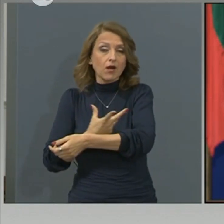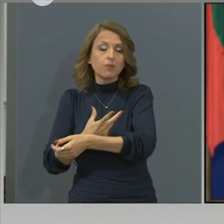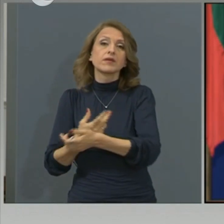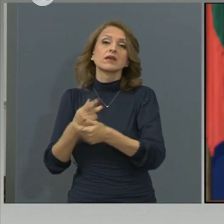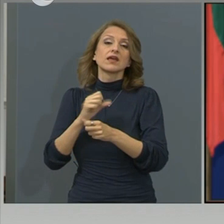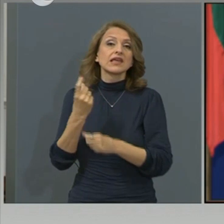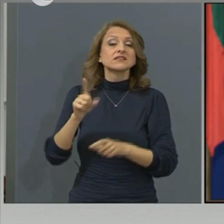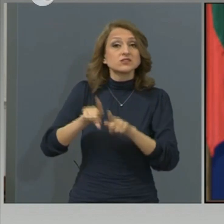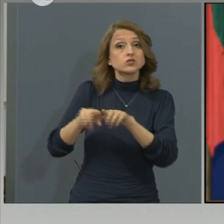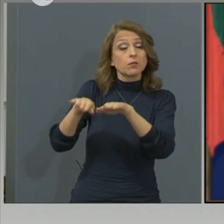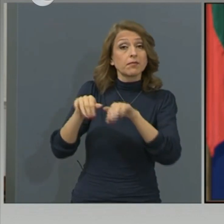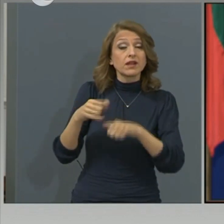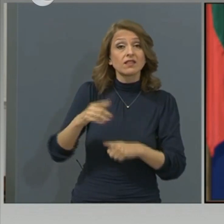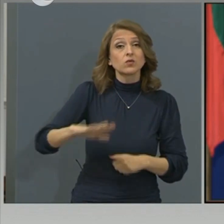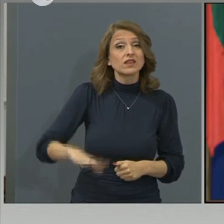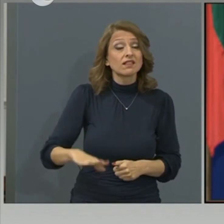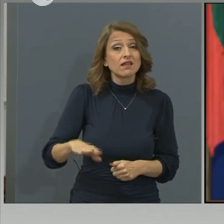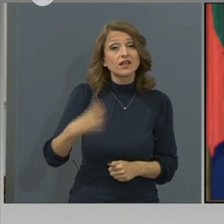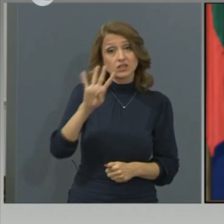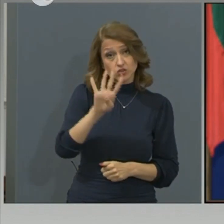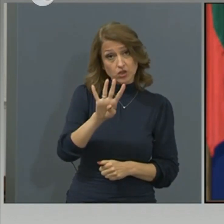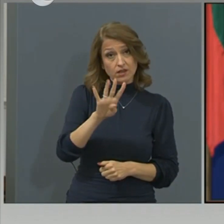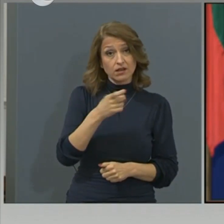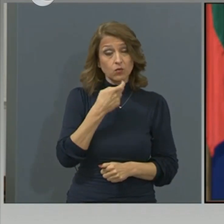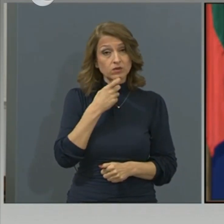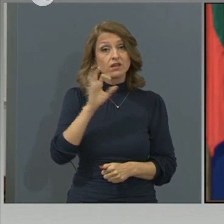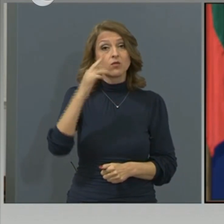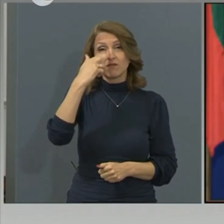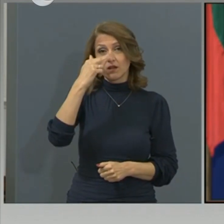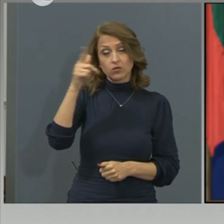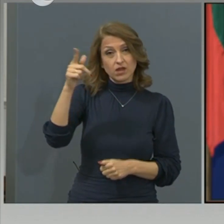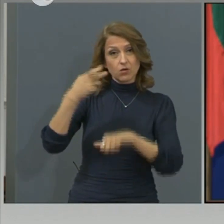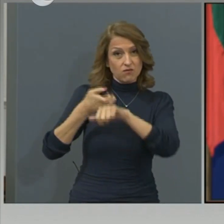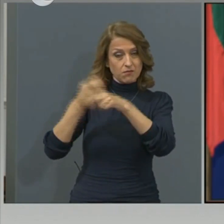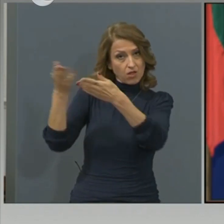на 4 години, преведено от Велико-Търновската болница, с